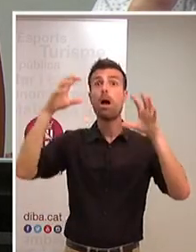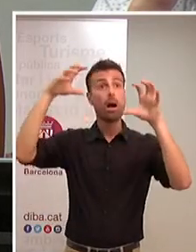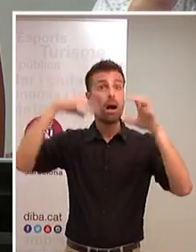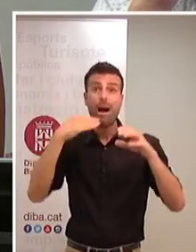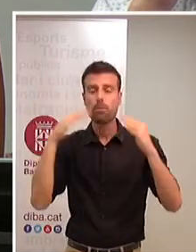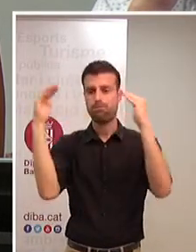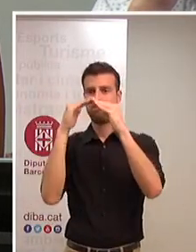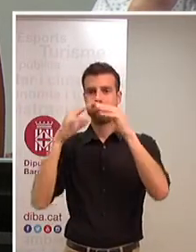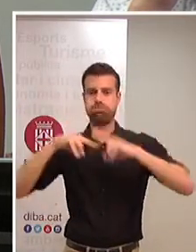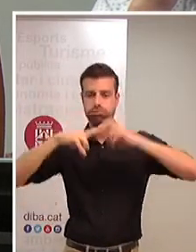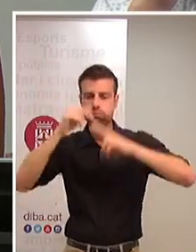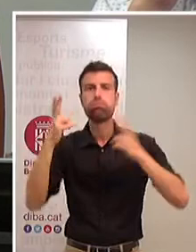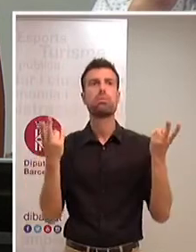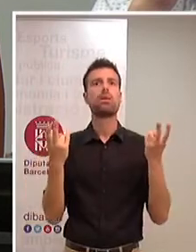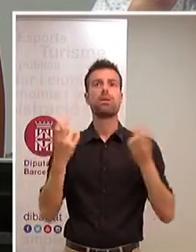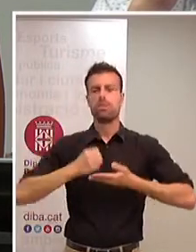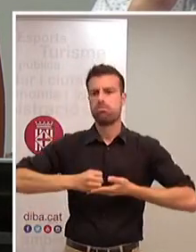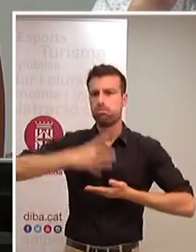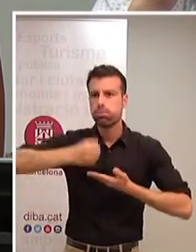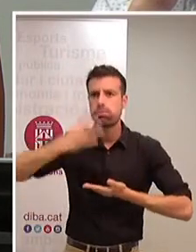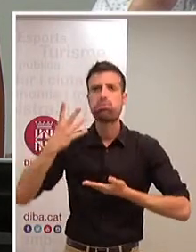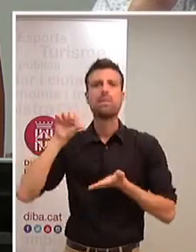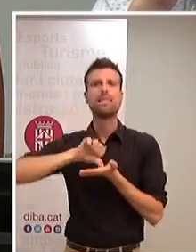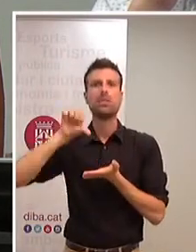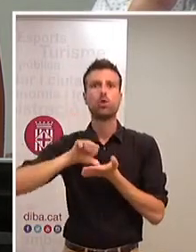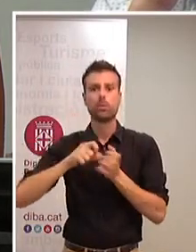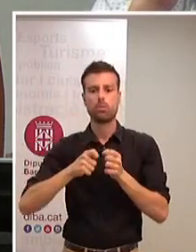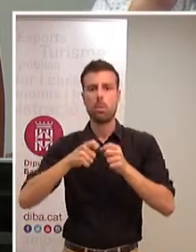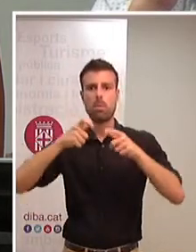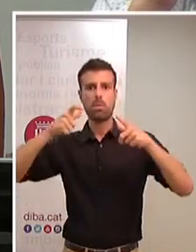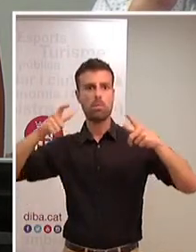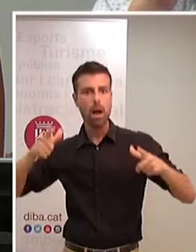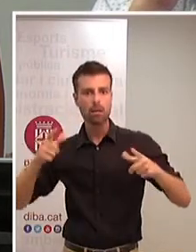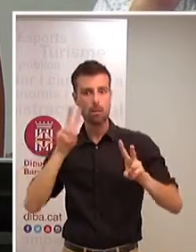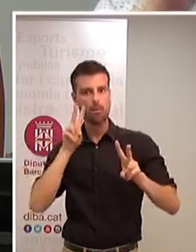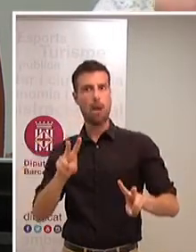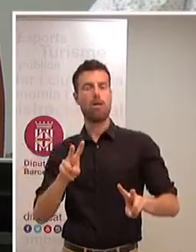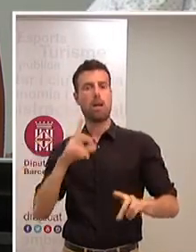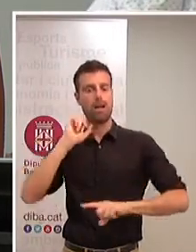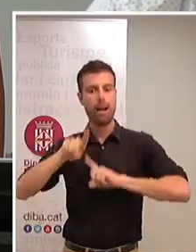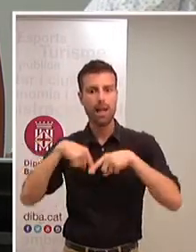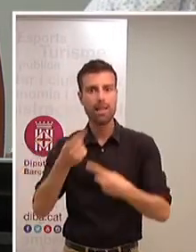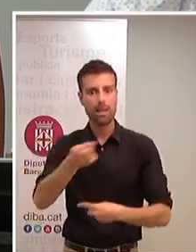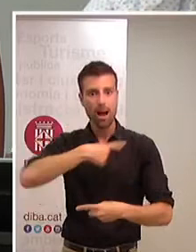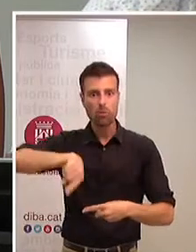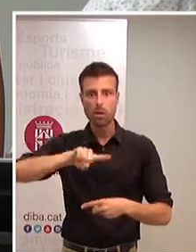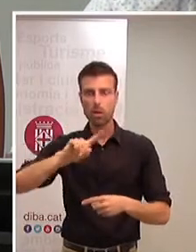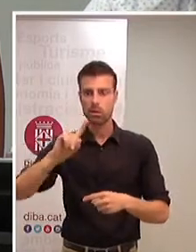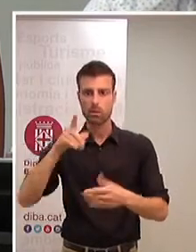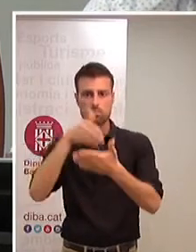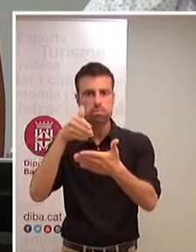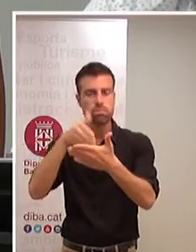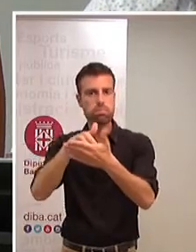edificacions construir les ciutats són una mostra de com som capaços d'afrontar cada dia allò que ens porta la